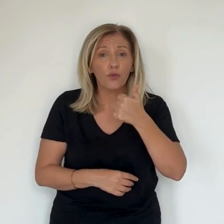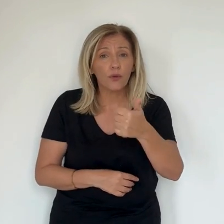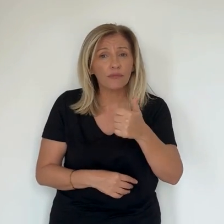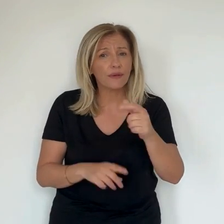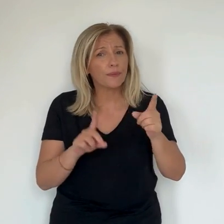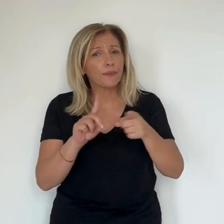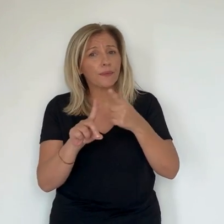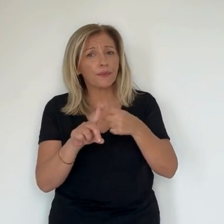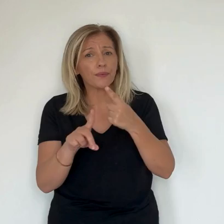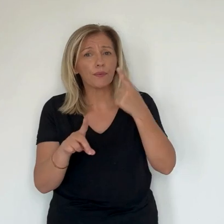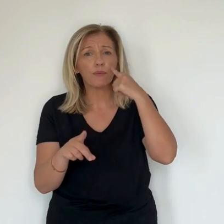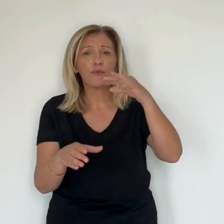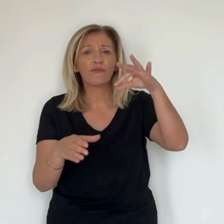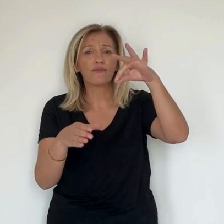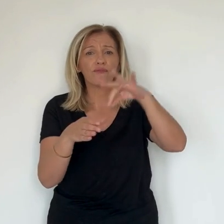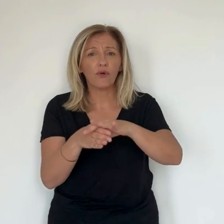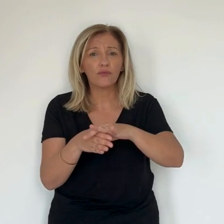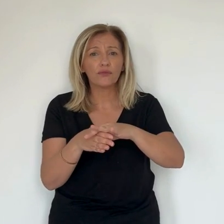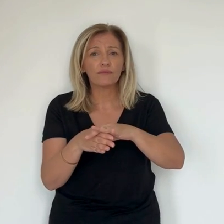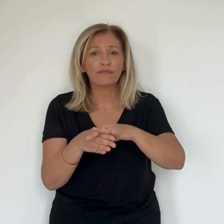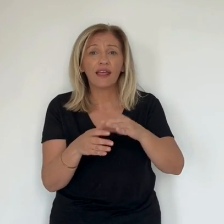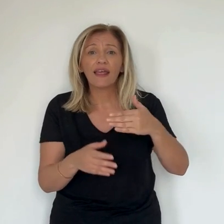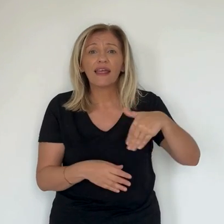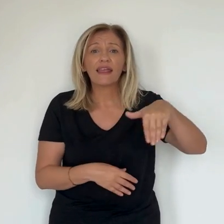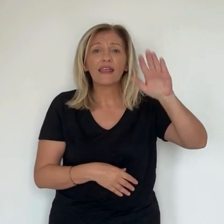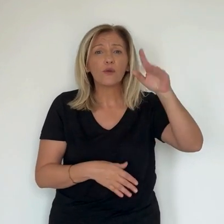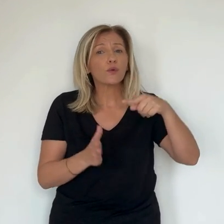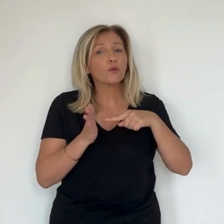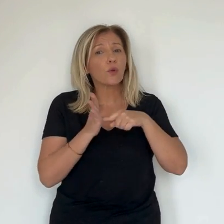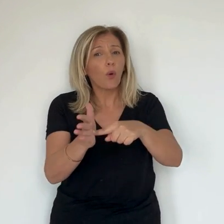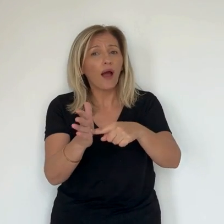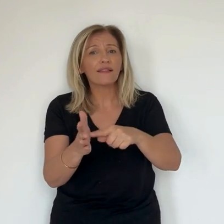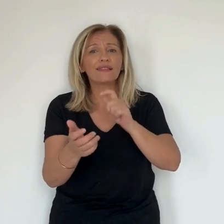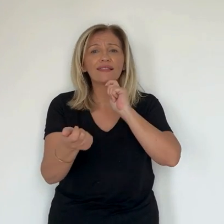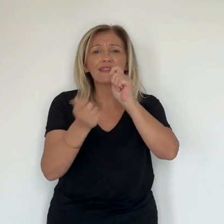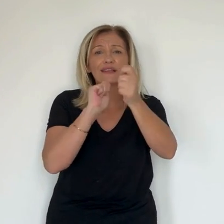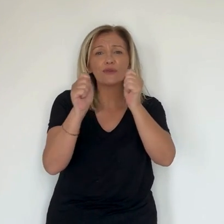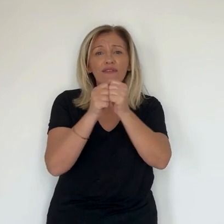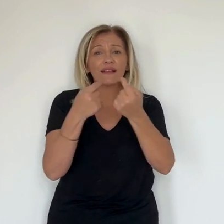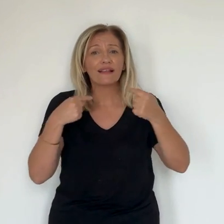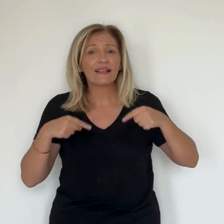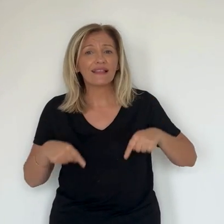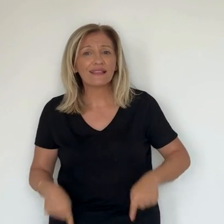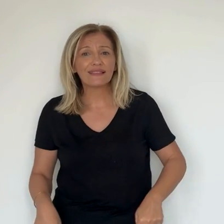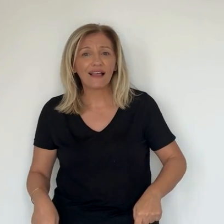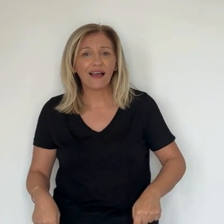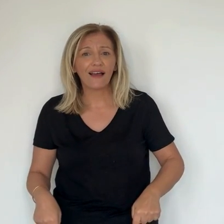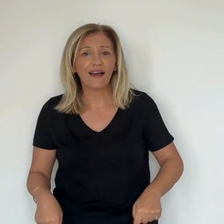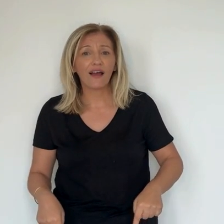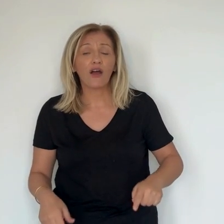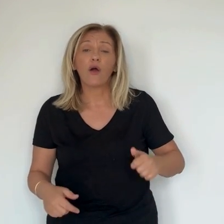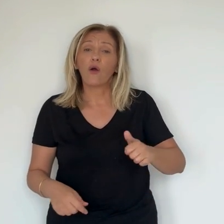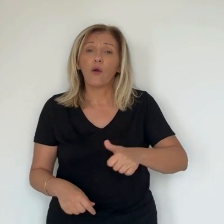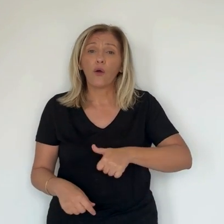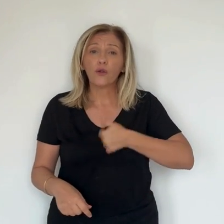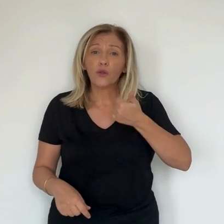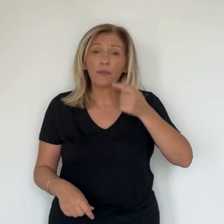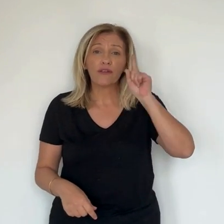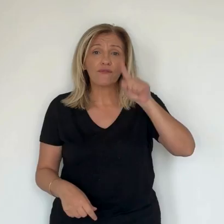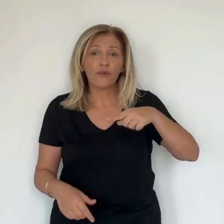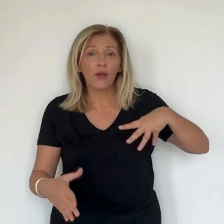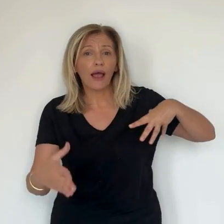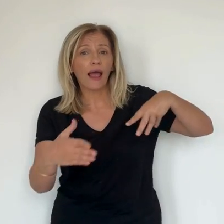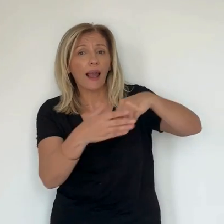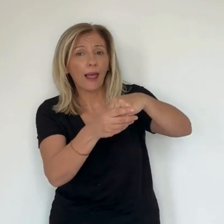est posée en campagne électorale. Ce sont donc des élus qui ont une légitimité démocratique pour discuter avec l'État du format,